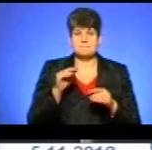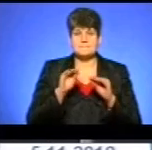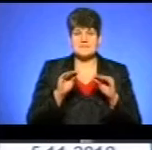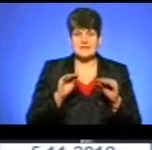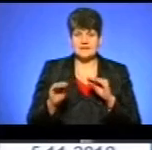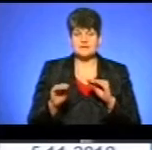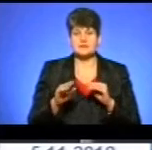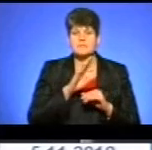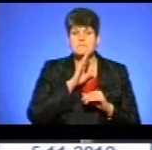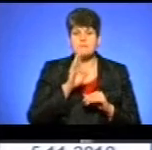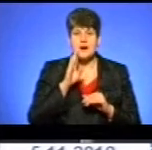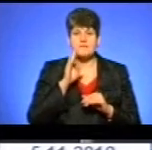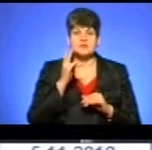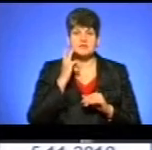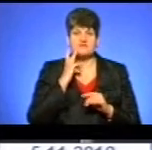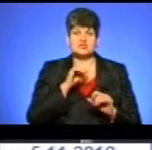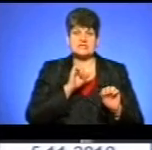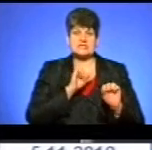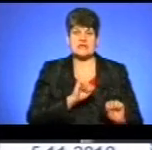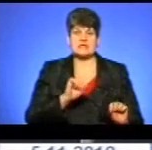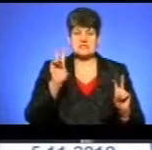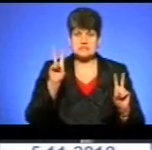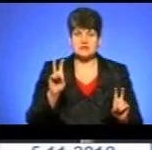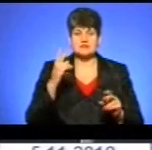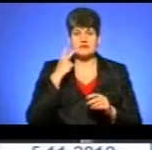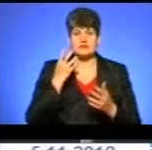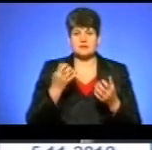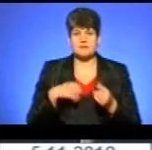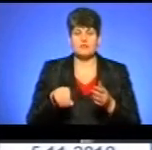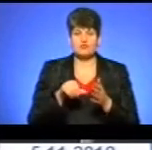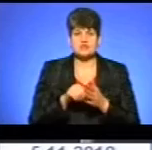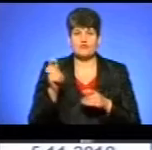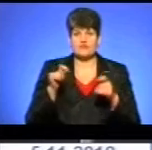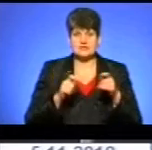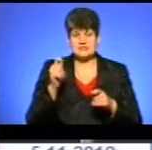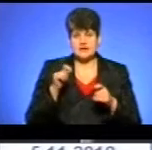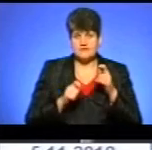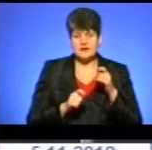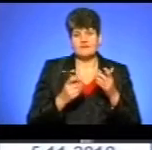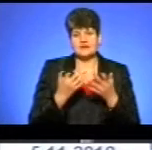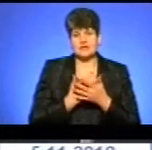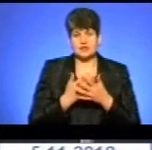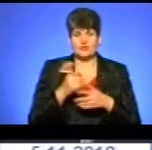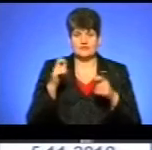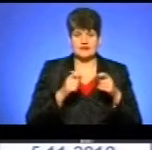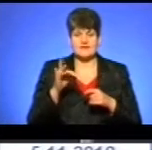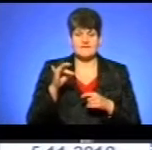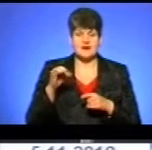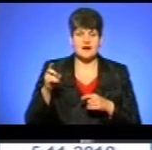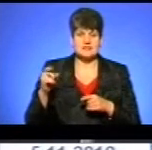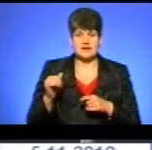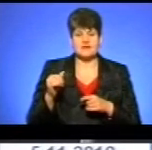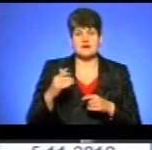п'єсою «Мама завжди захистить». Також брав участь у фестивалі «Тиждень актуальної п'єси» і кінофестивалі «Євразія» у